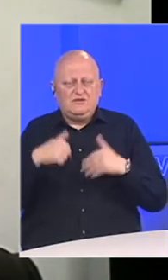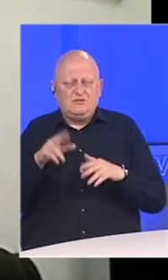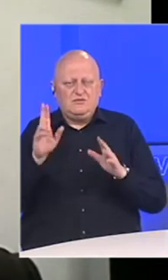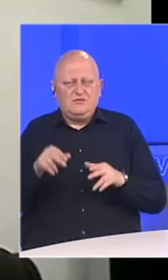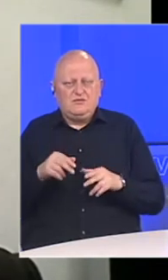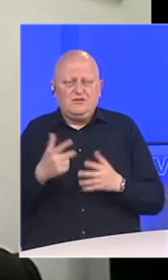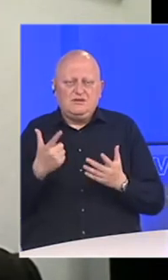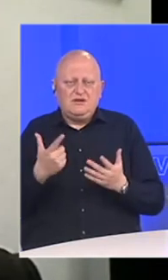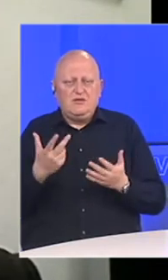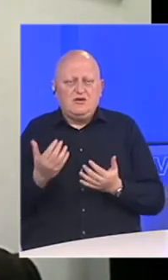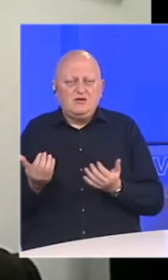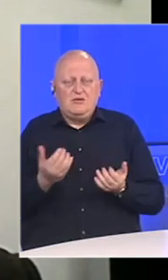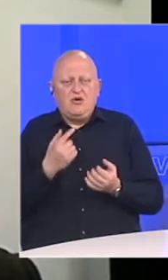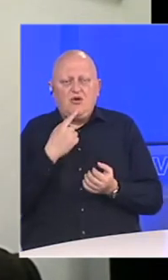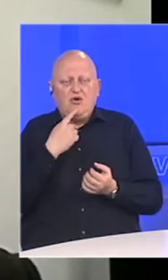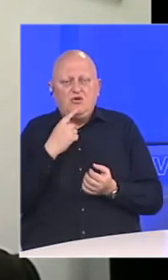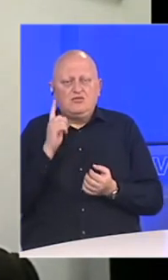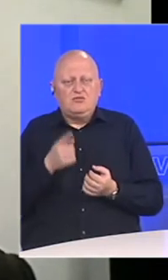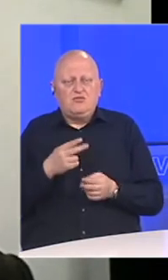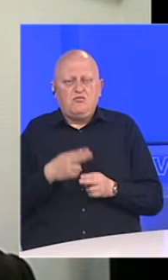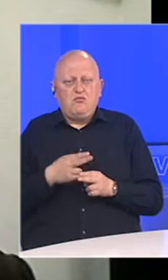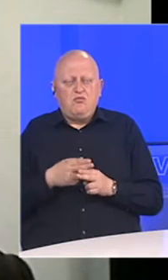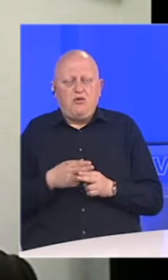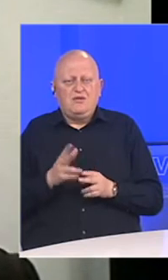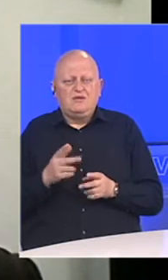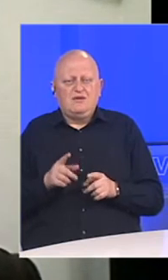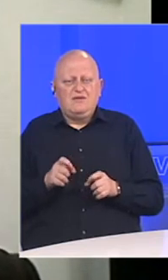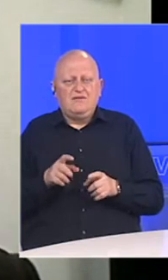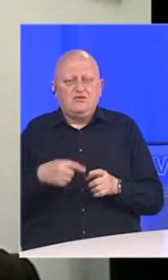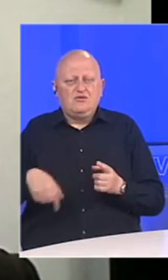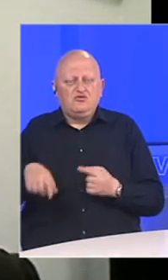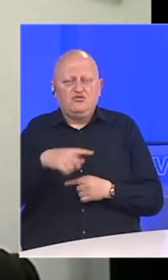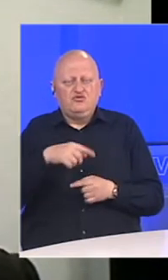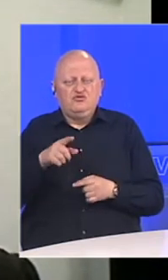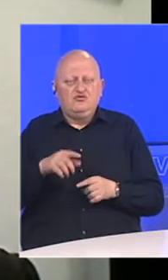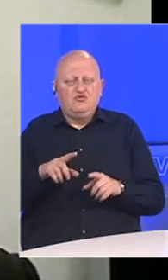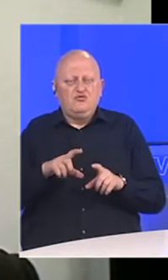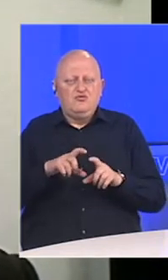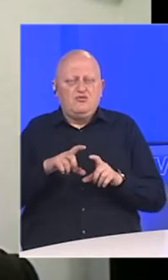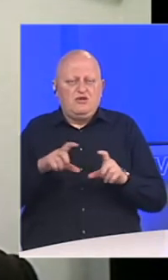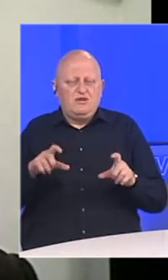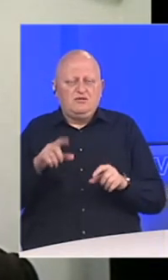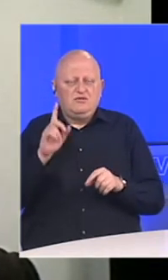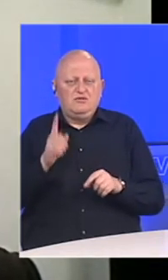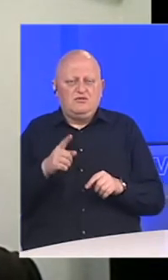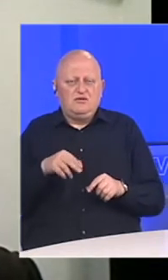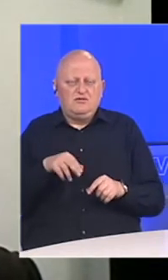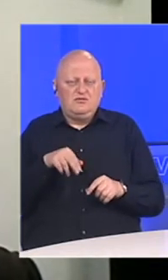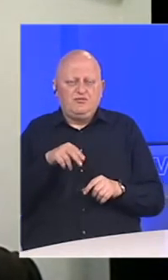imali jedno s 7-8 beba koje su zaista bile bolesne virusi, neki kružio na tom odnjeljenju i onda smo išli